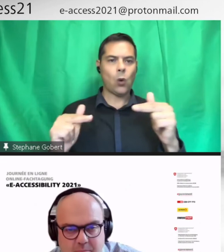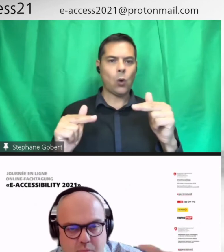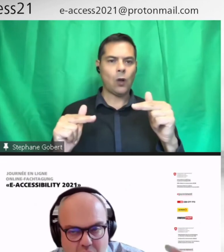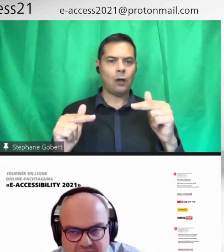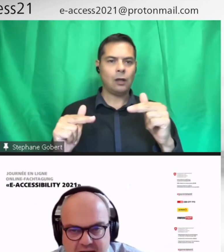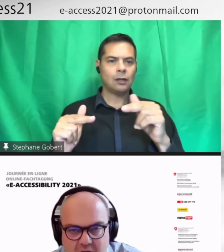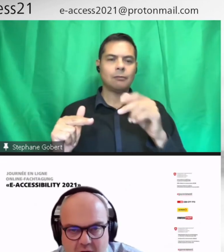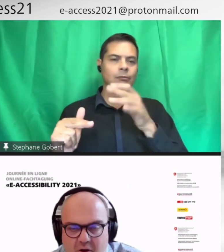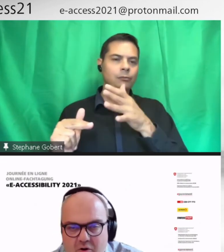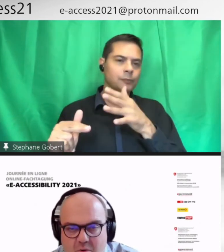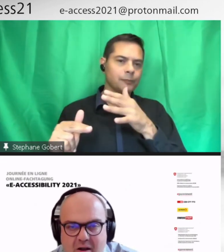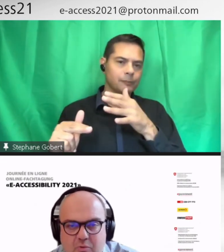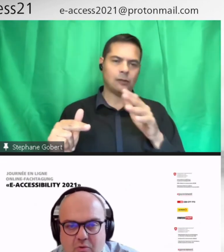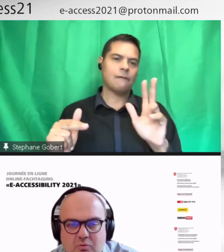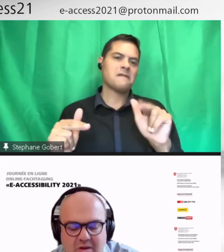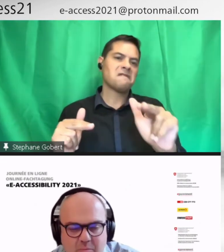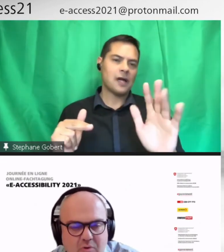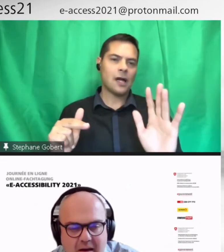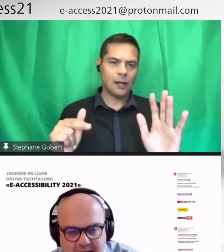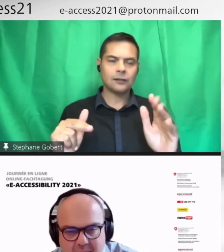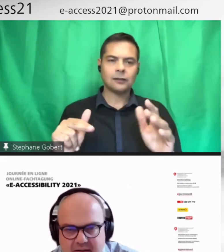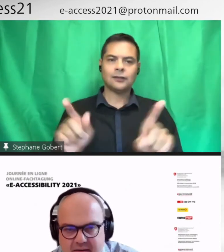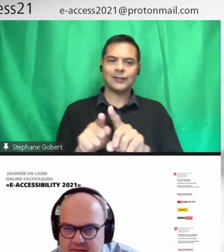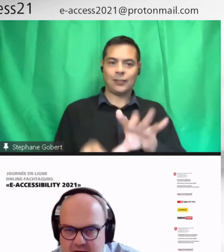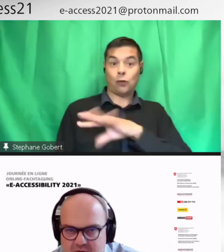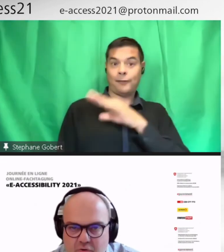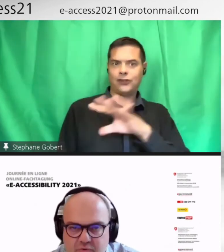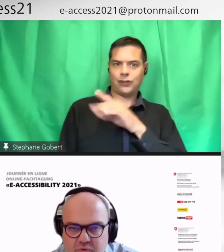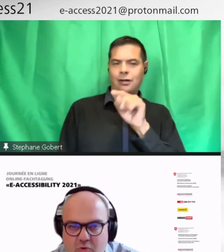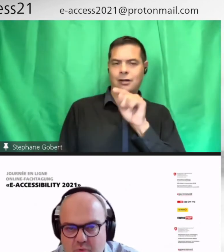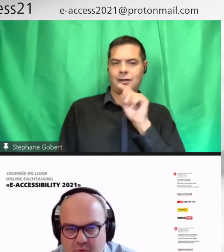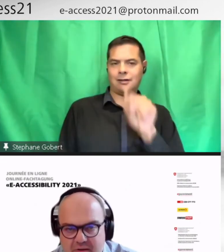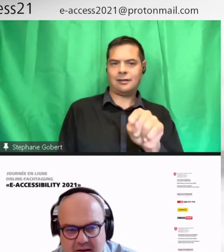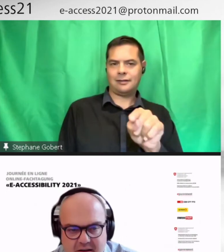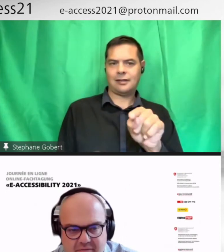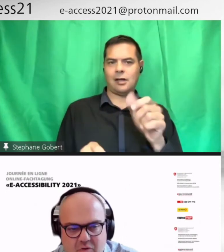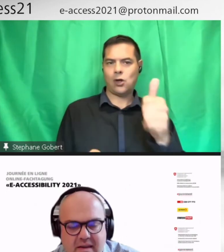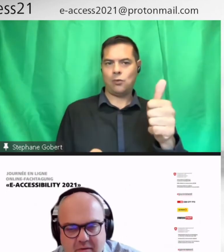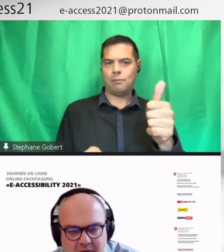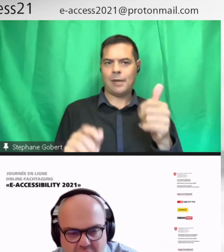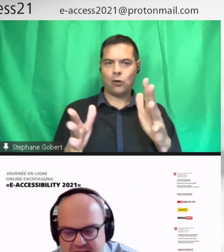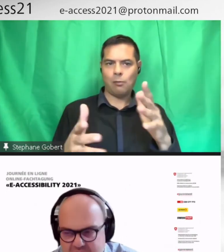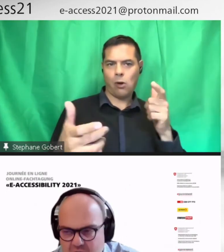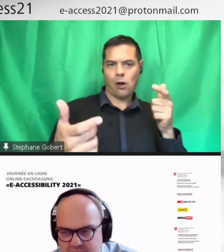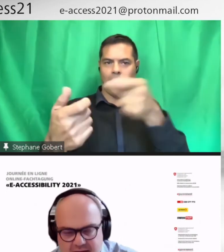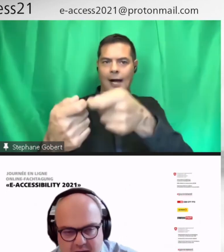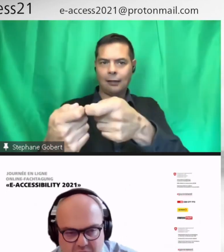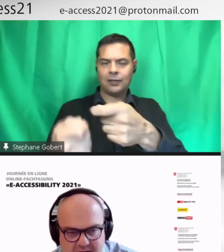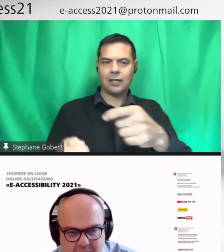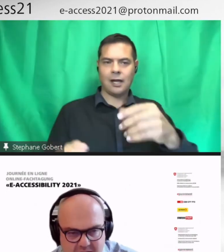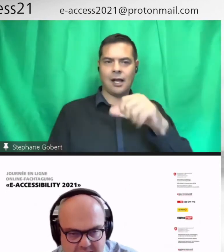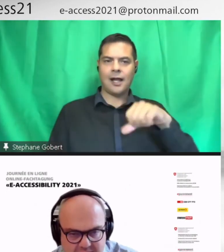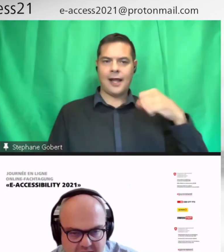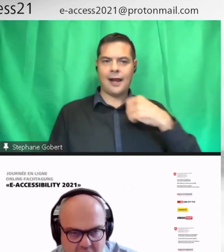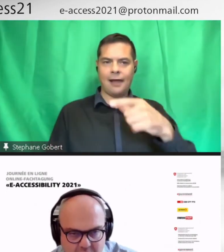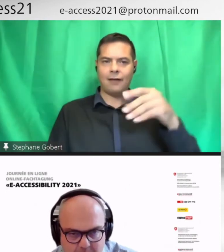pour l'enseignant, comment il peut adapter le contenu aux besoins de l'élève. Donc, il y a une différenciation qui est possible à